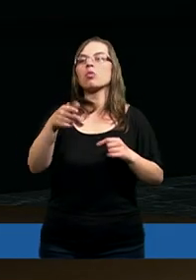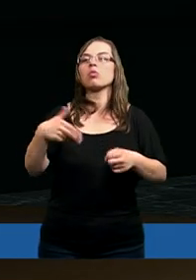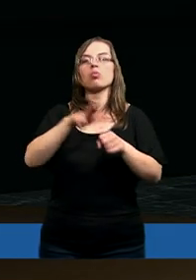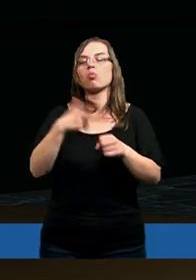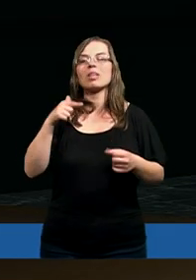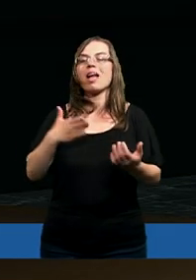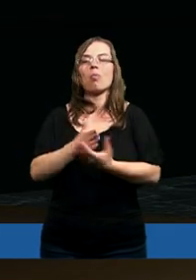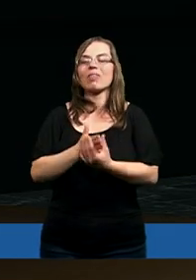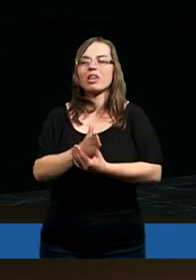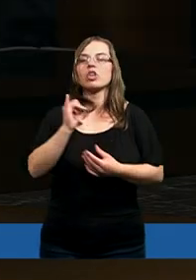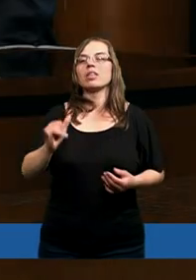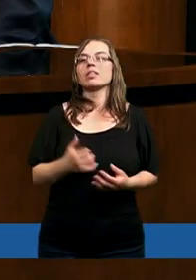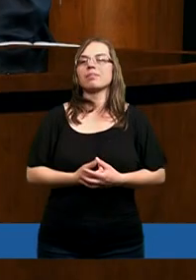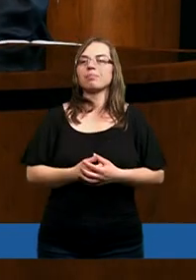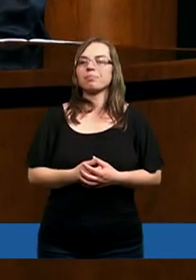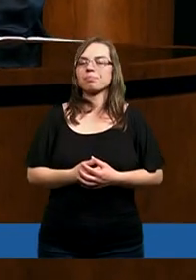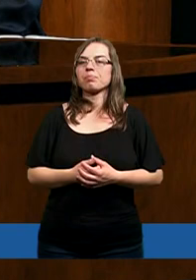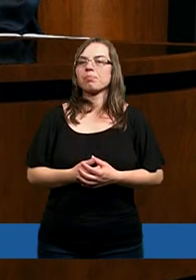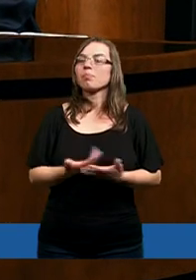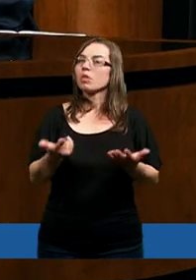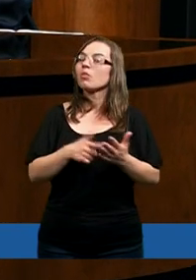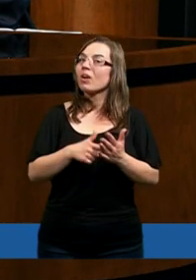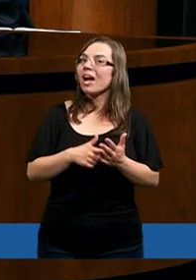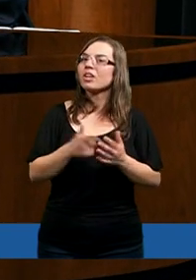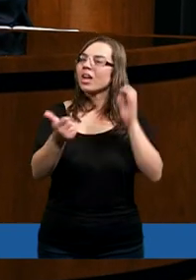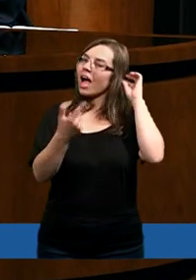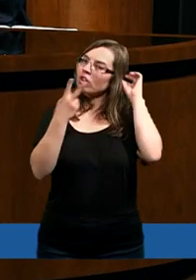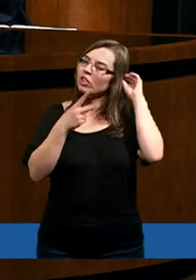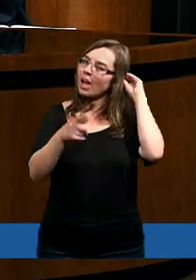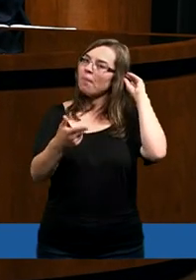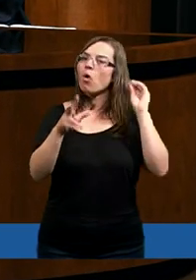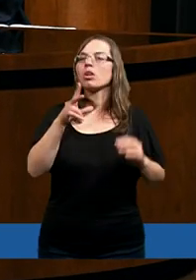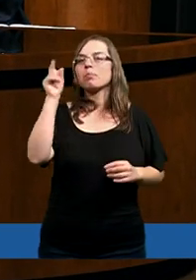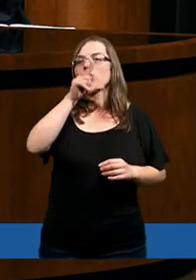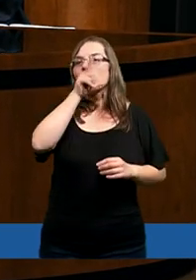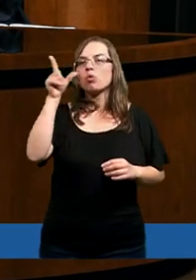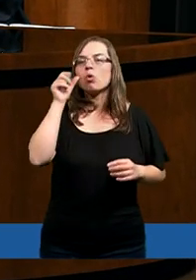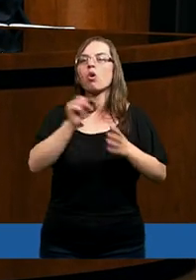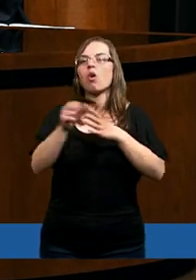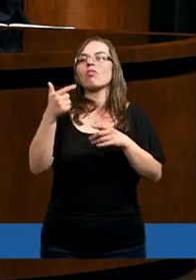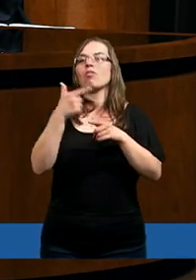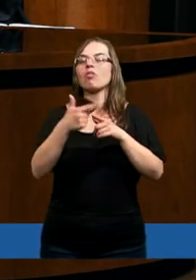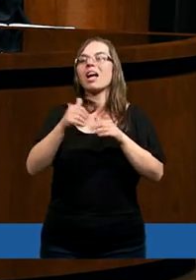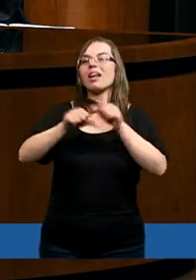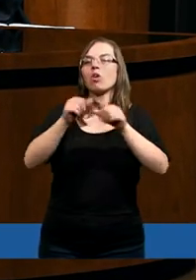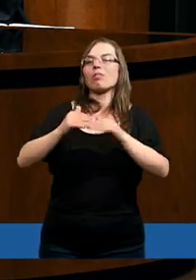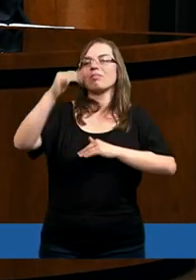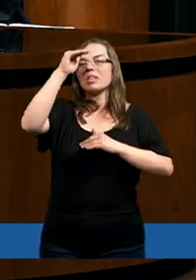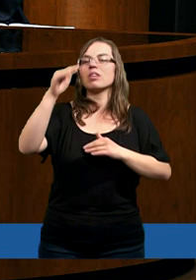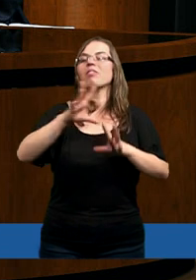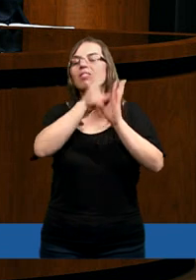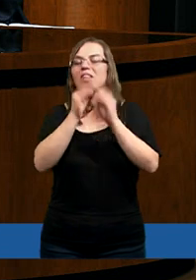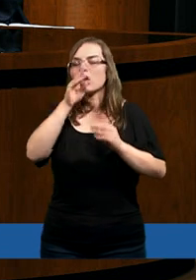tych, którzy nie uwierzyli. Wiecie, jak czytamy o tym, że ludzie od dwudziestego roku wzwyż,